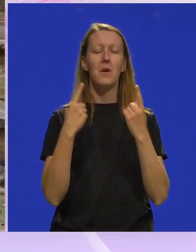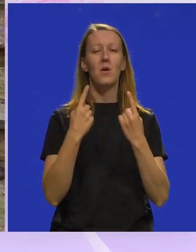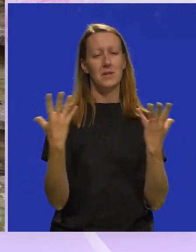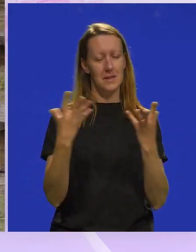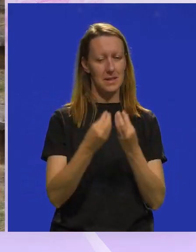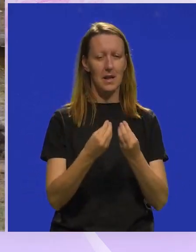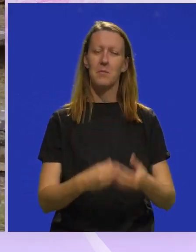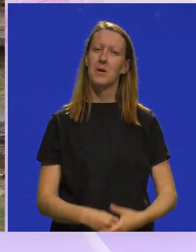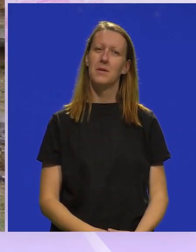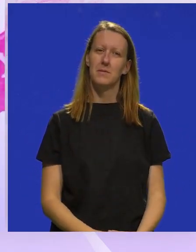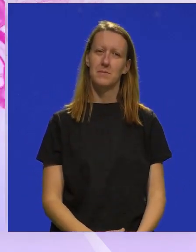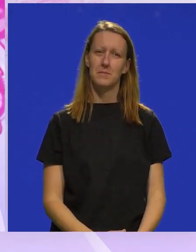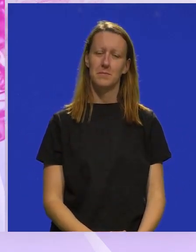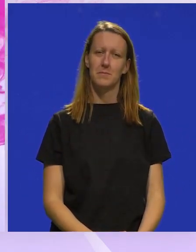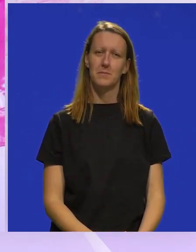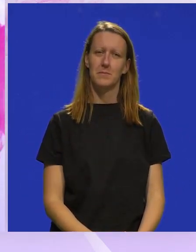s nama.